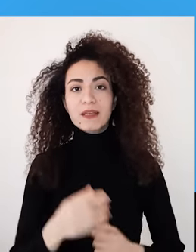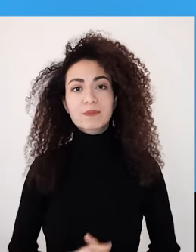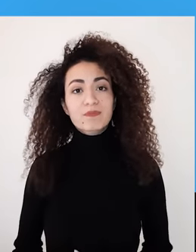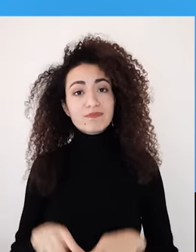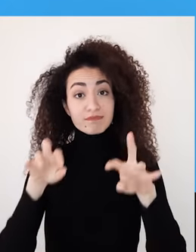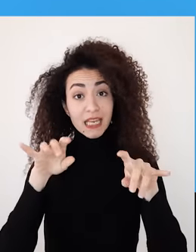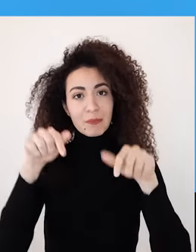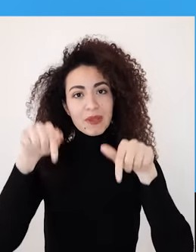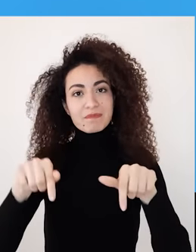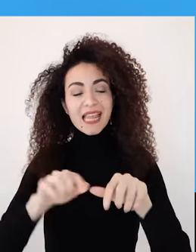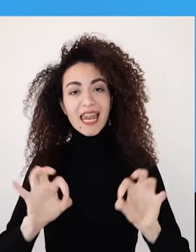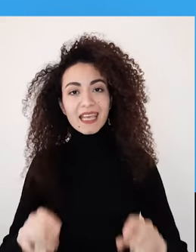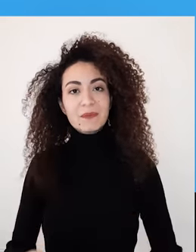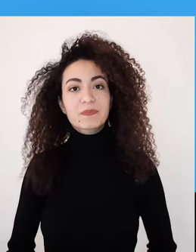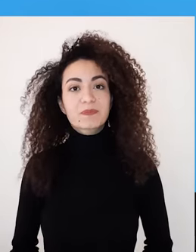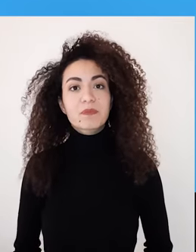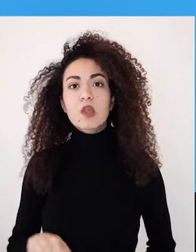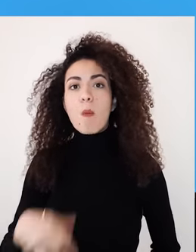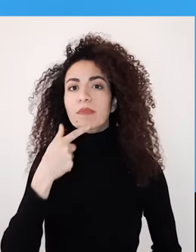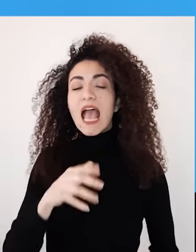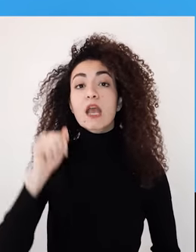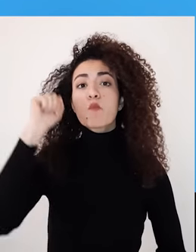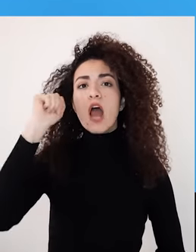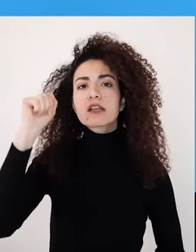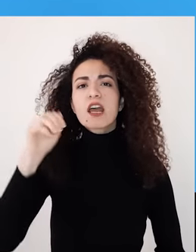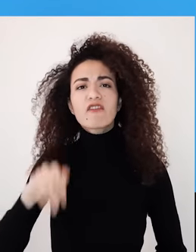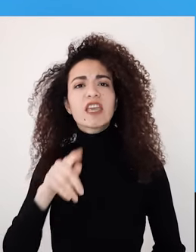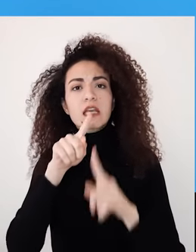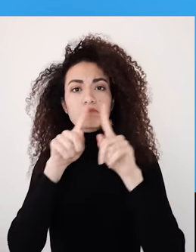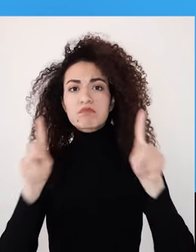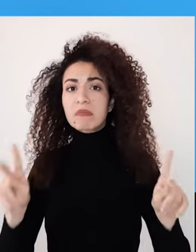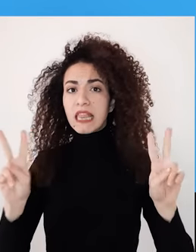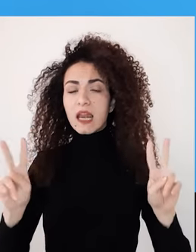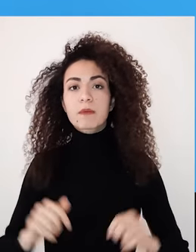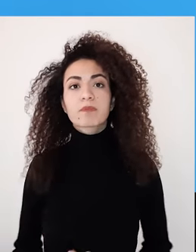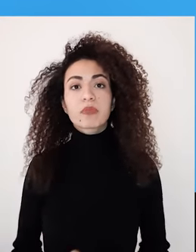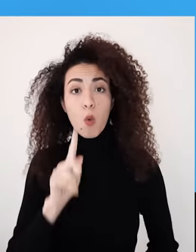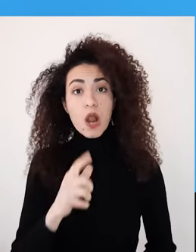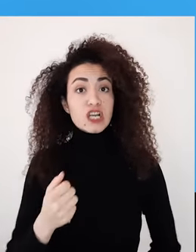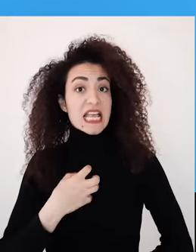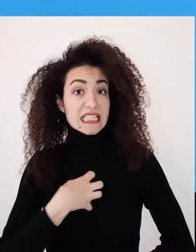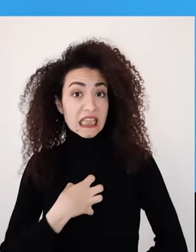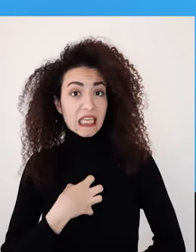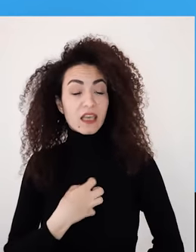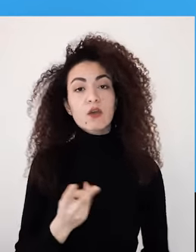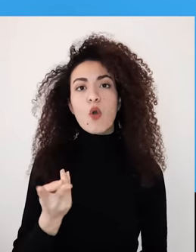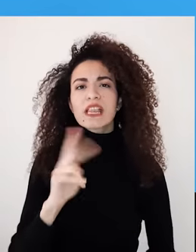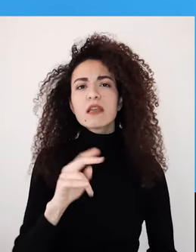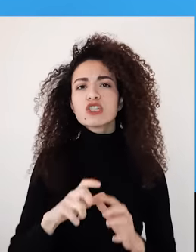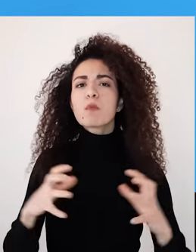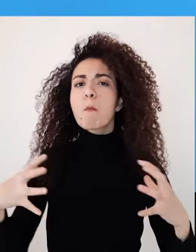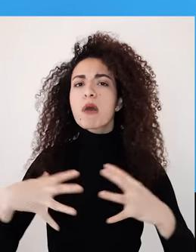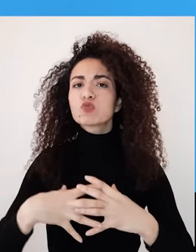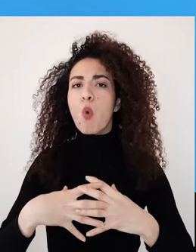فحنعالج اليوم موضوع المناصرة تحت شكلين أساسيين المناصرة الذاتية والمناصرة من الناحية